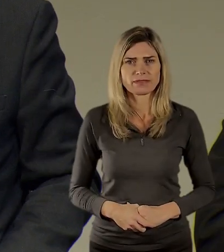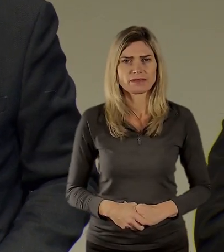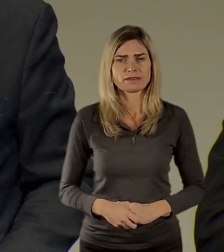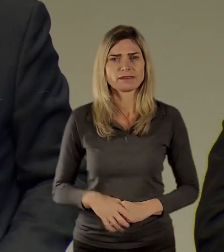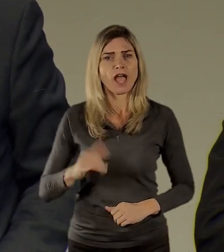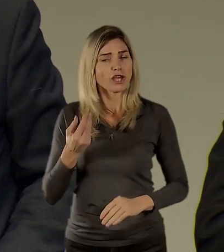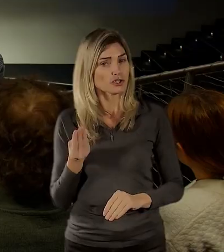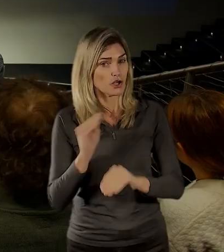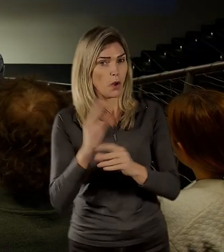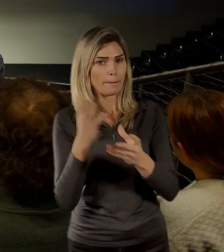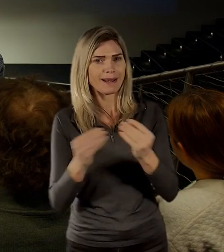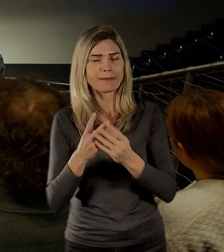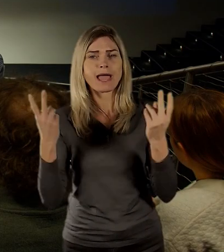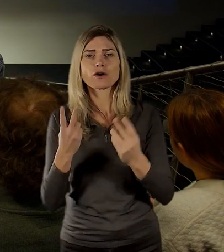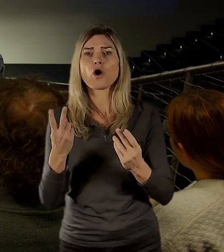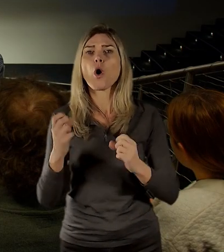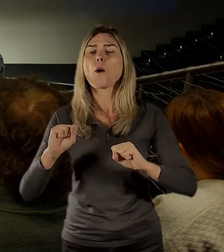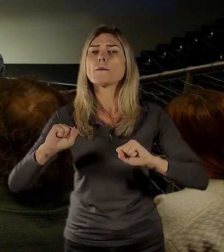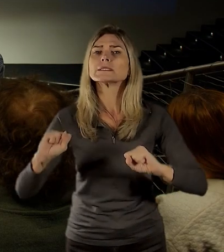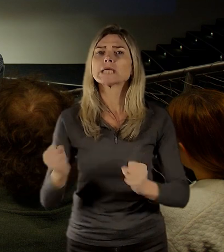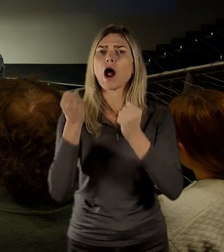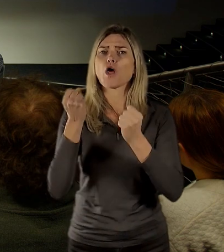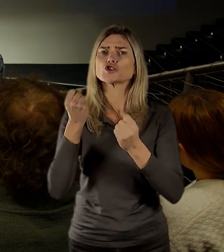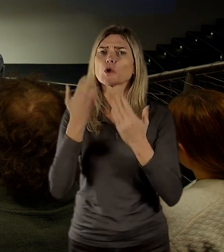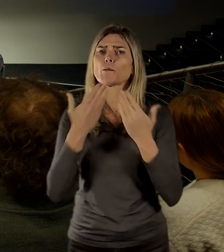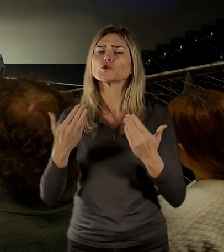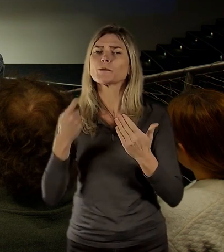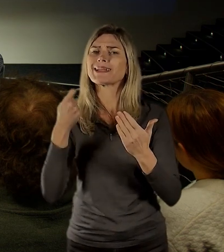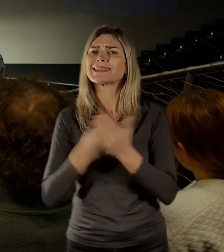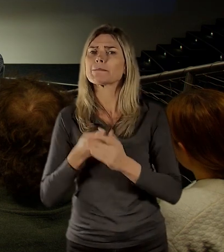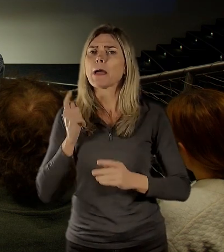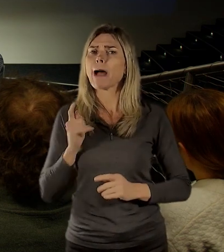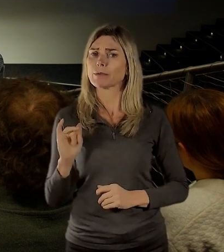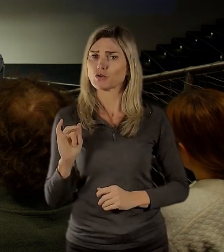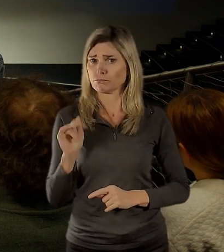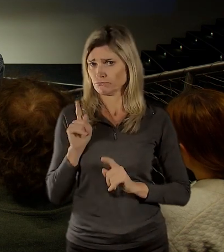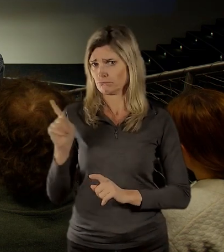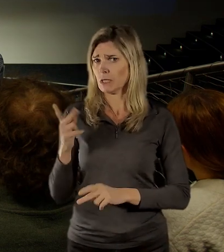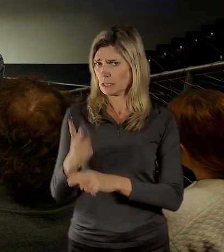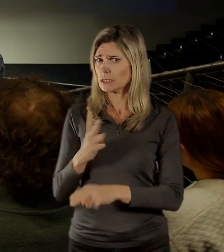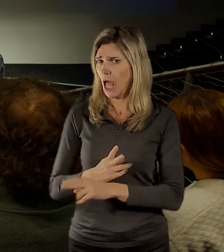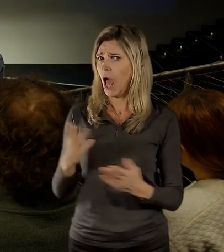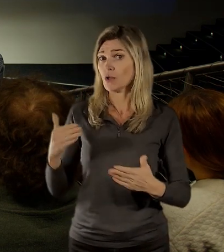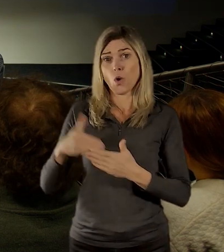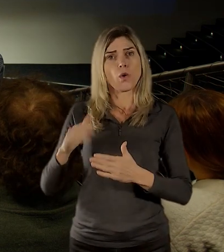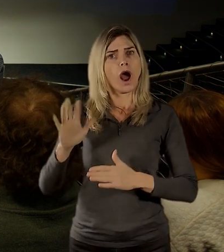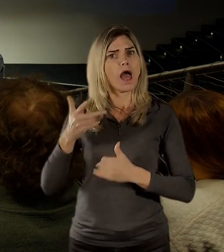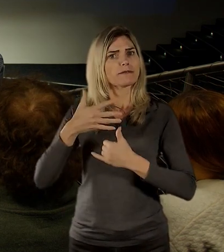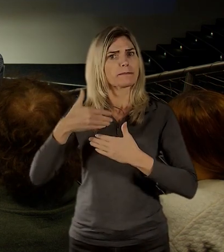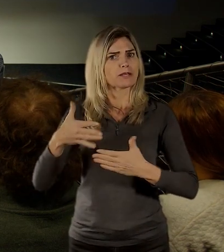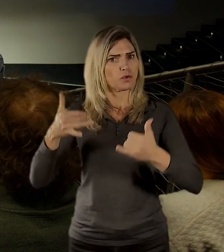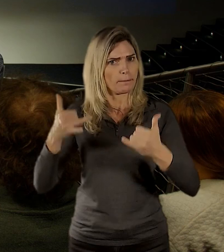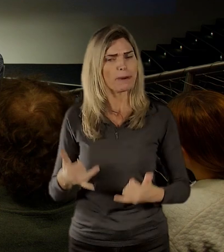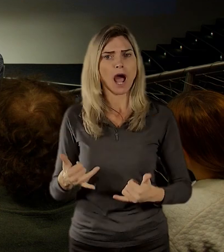mělo asi zaznít, že přirozeným zakladatelem muzeí tohoto typu by měl být stát. To je hlavní město Praha v podstatě v